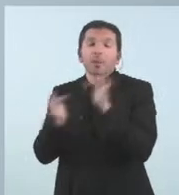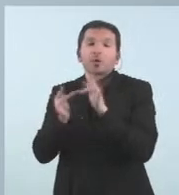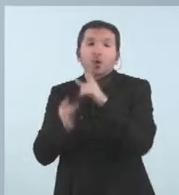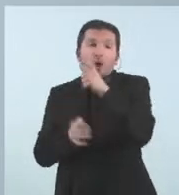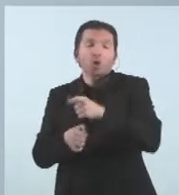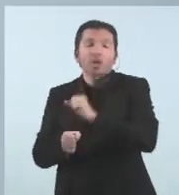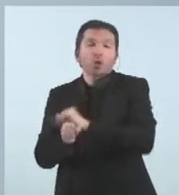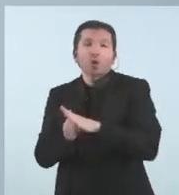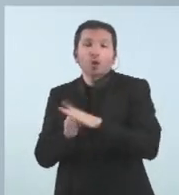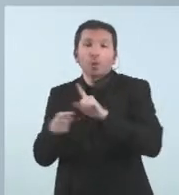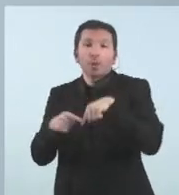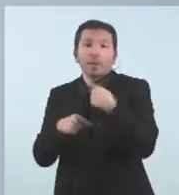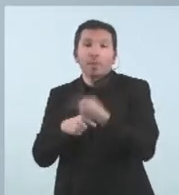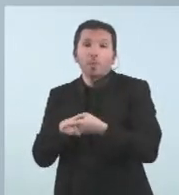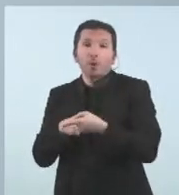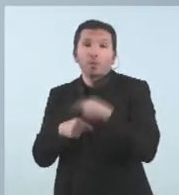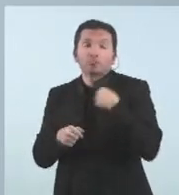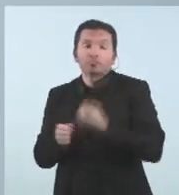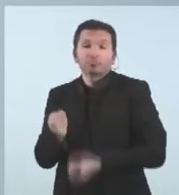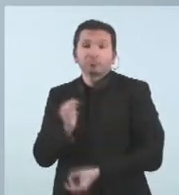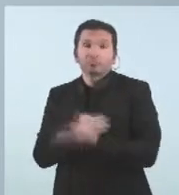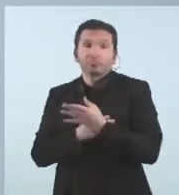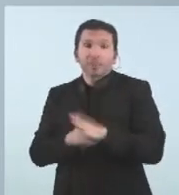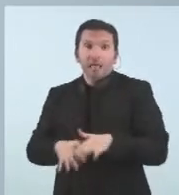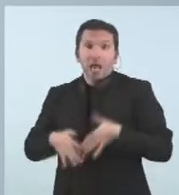però no hi ha resultats encara publicats